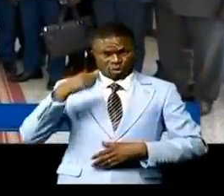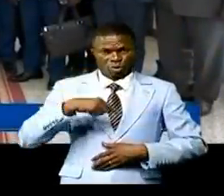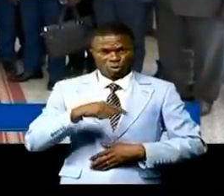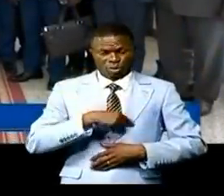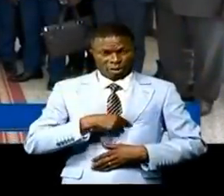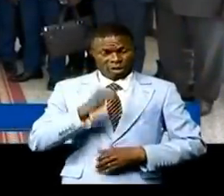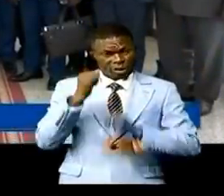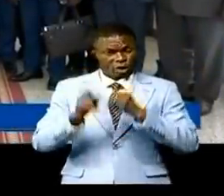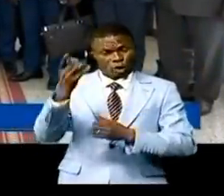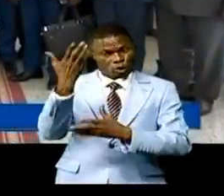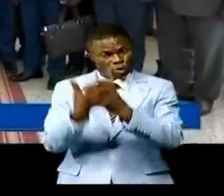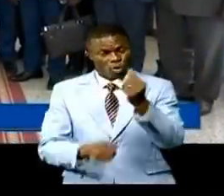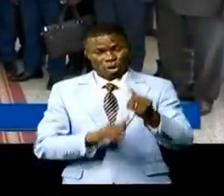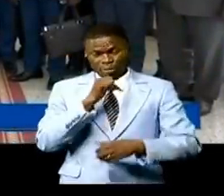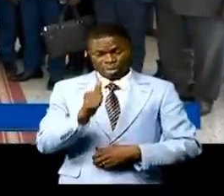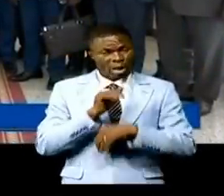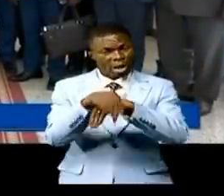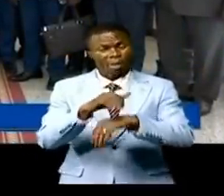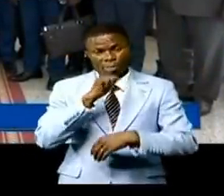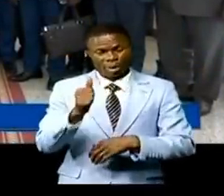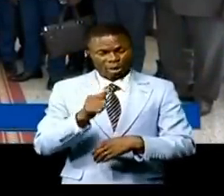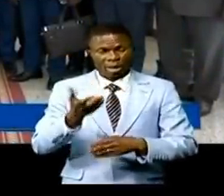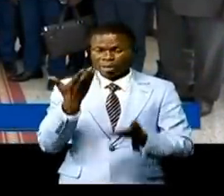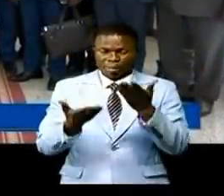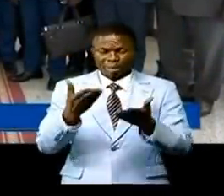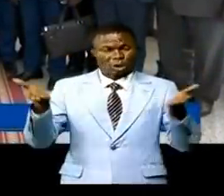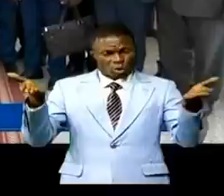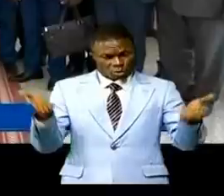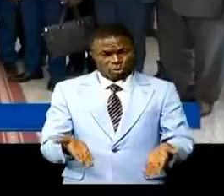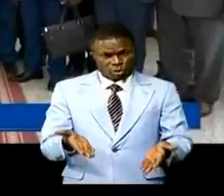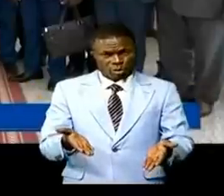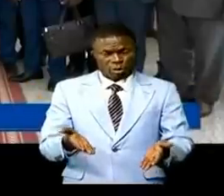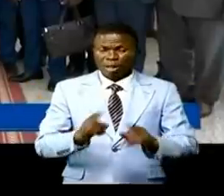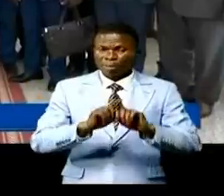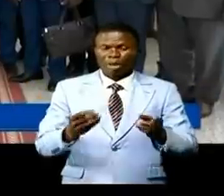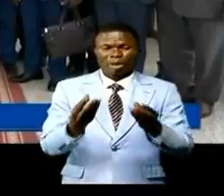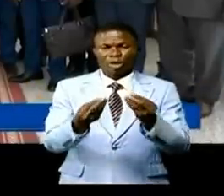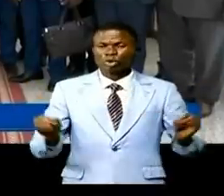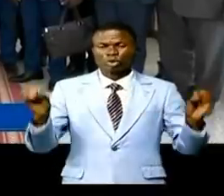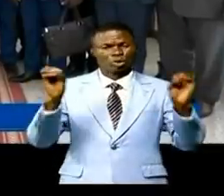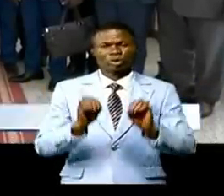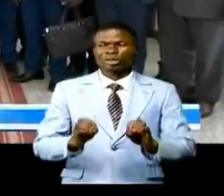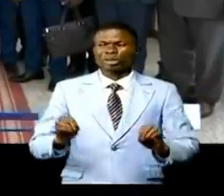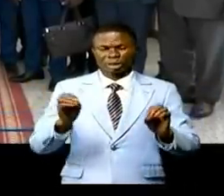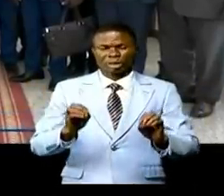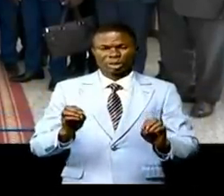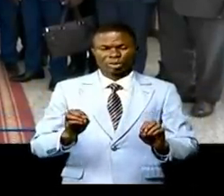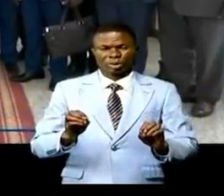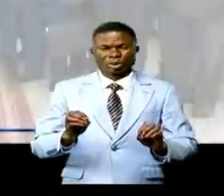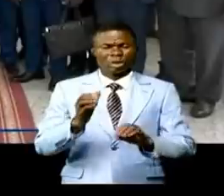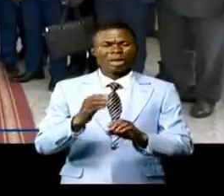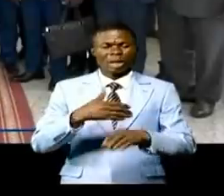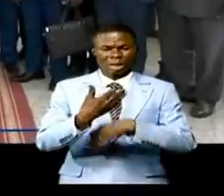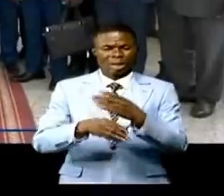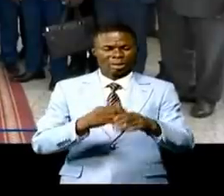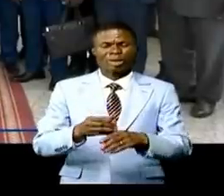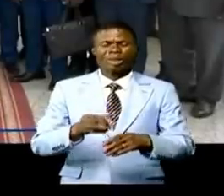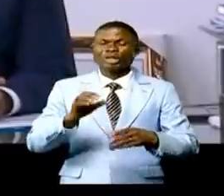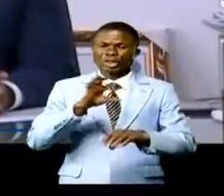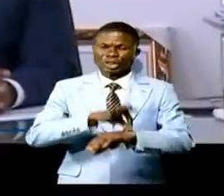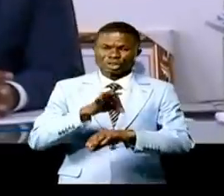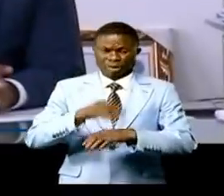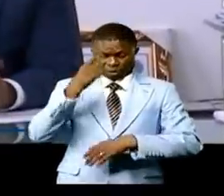qu'il n'y était son intervention, peut-être nous serions encore là sans que le processus ait commencé. Donc c'est grâce à lui